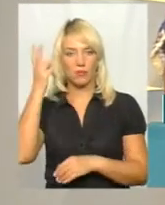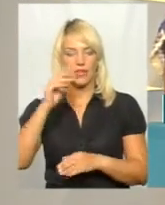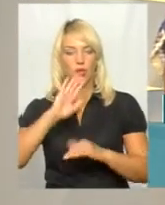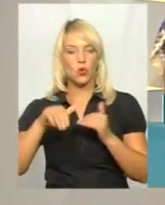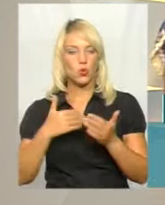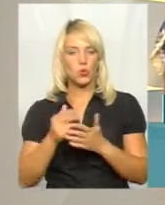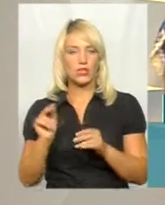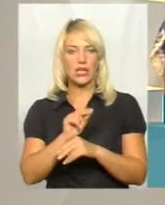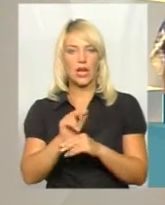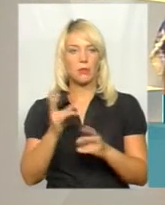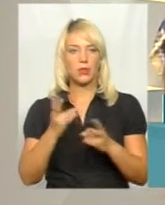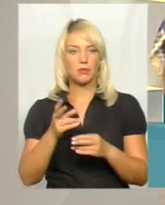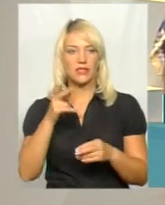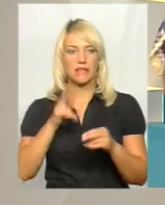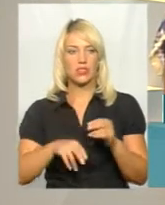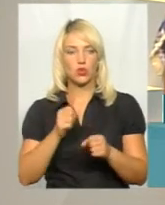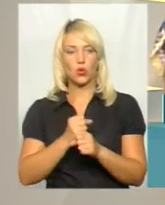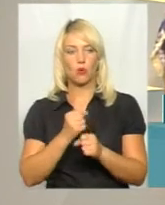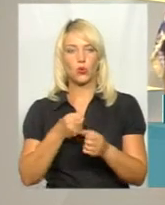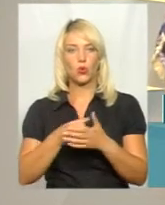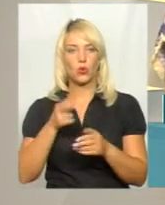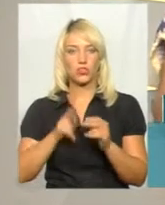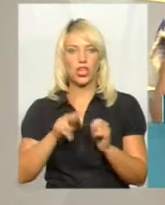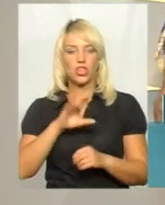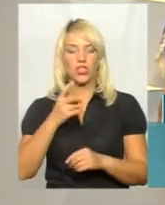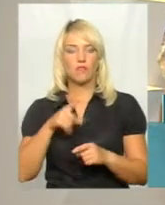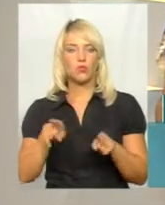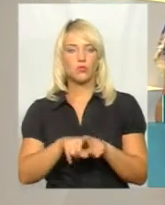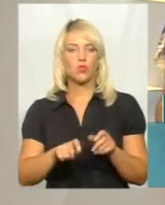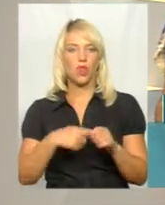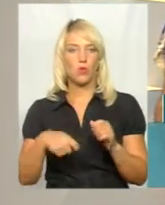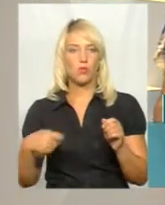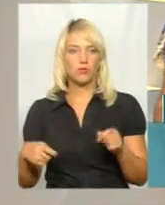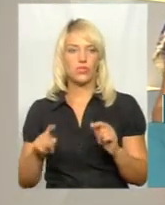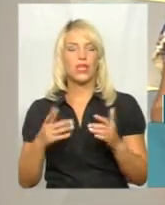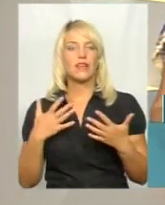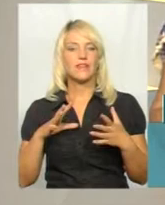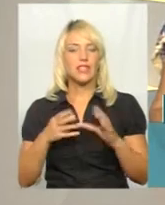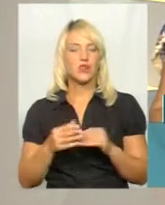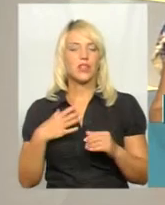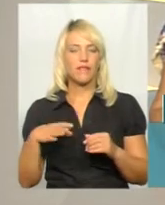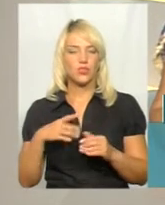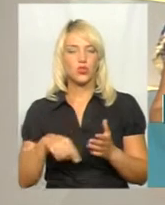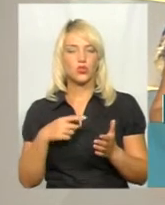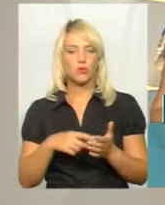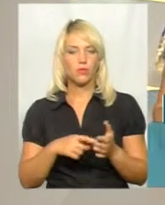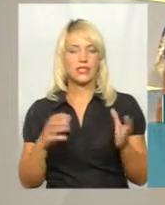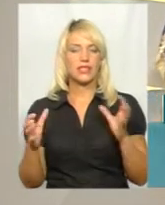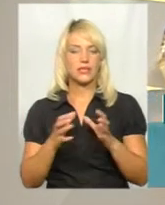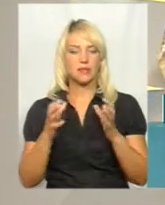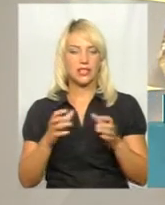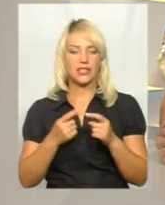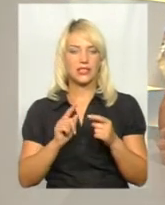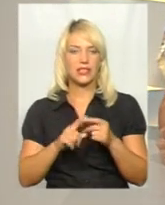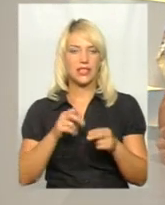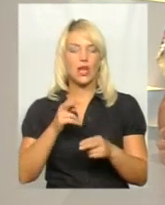А мали завершити роботи до кінця червня. Чому так уповільнились і загалом навіщо місту берегти ансамблі із Брухту? Нині про це